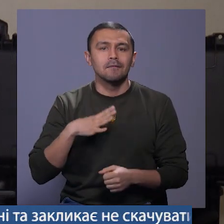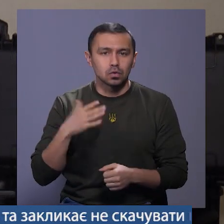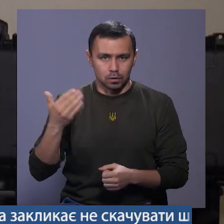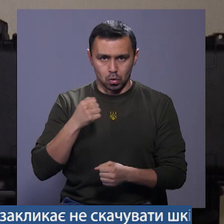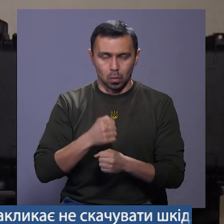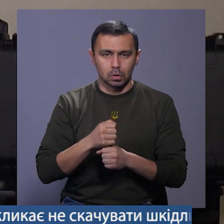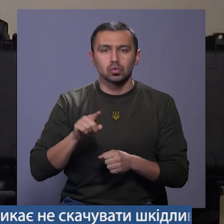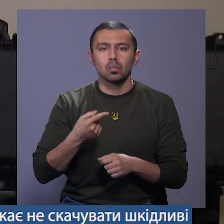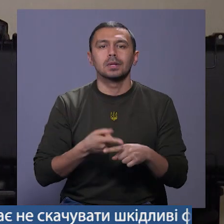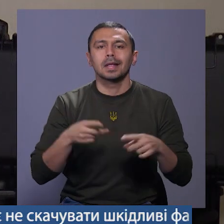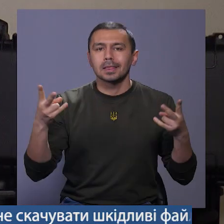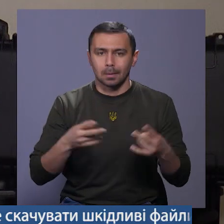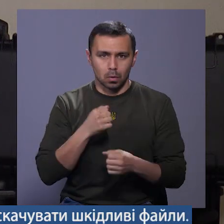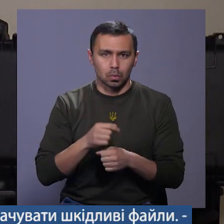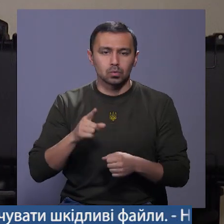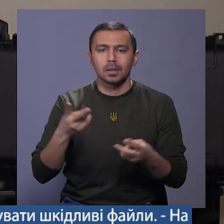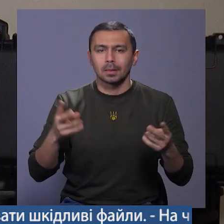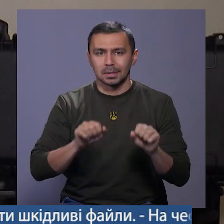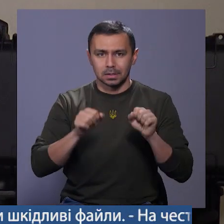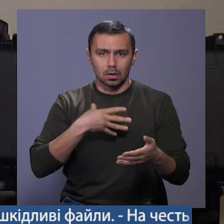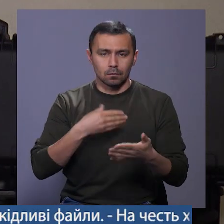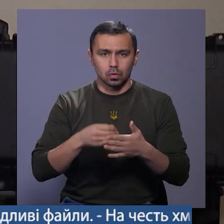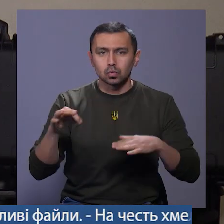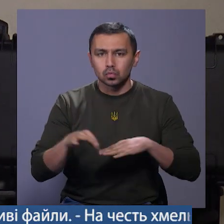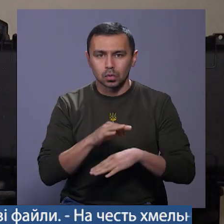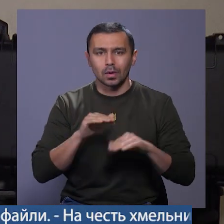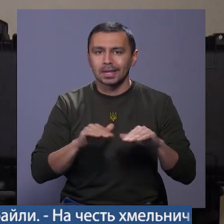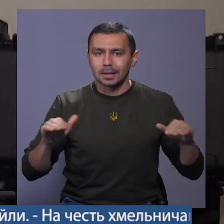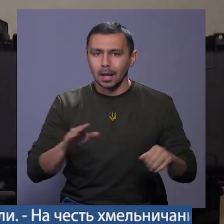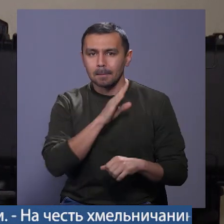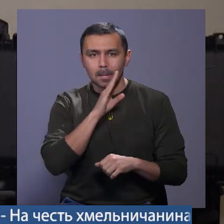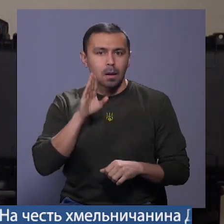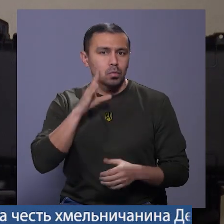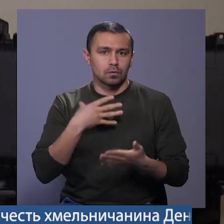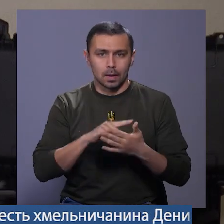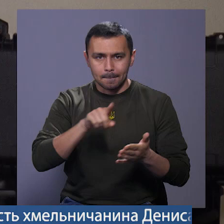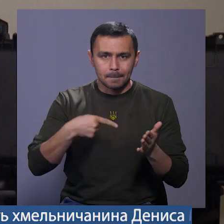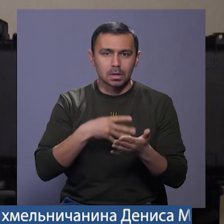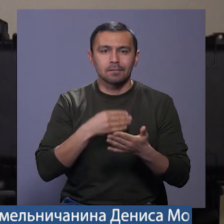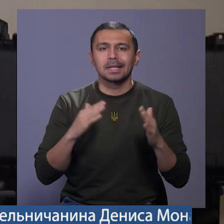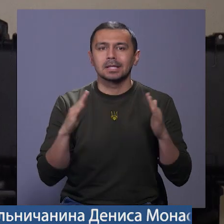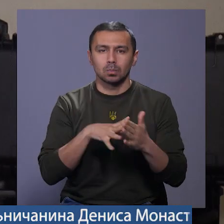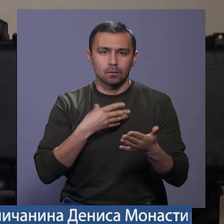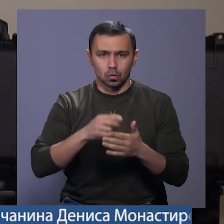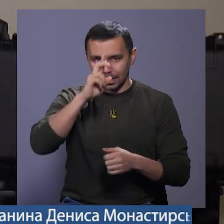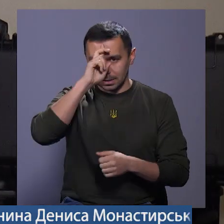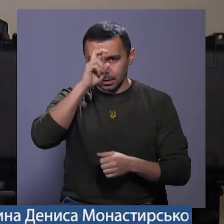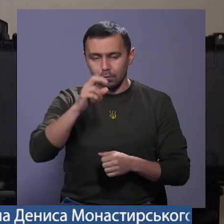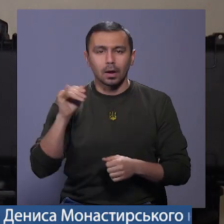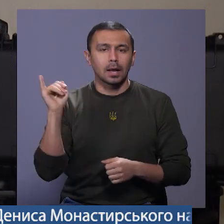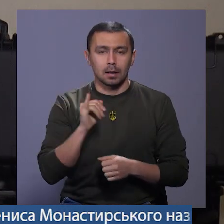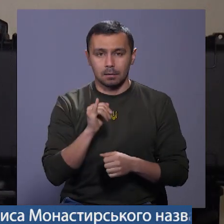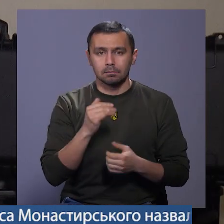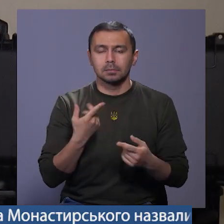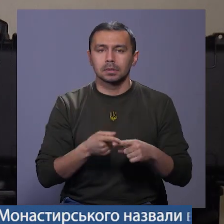роблять, чому це треба робити, чому треба захищати свою дружину, дітей, маму, своє місто, свій дім, свою державу. Ну і,